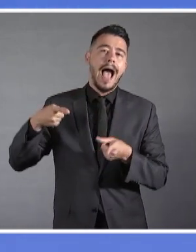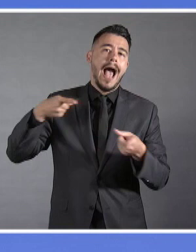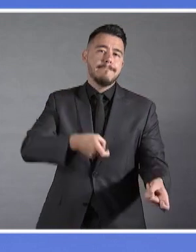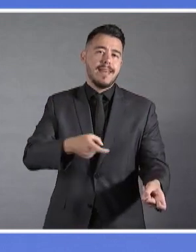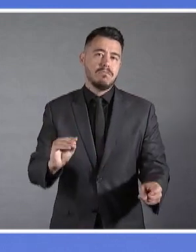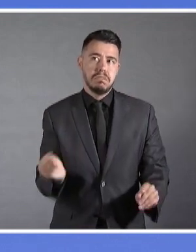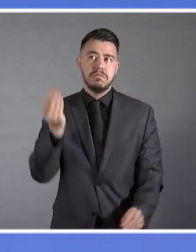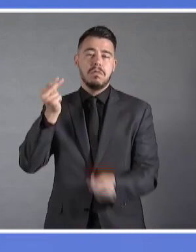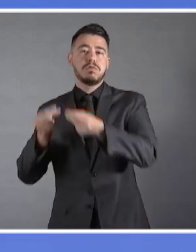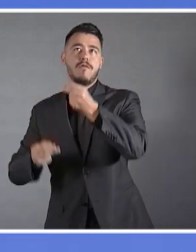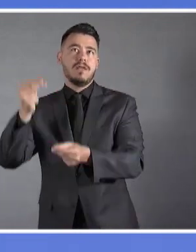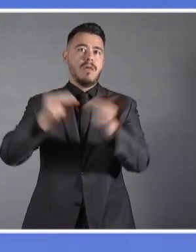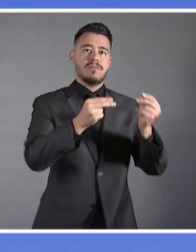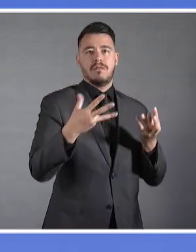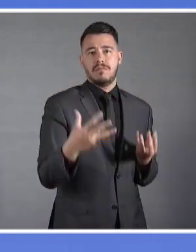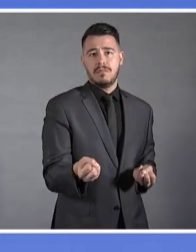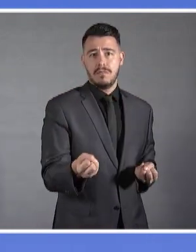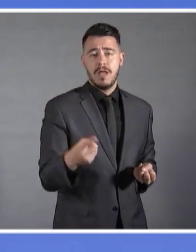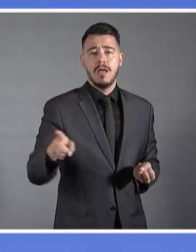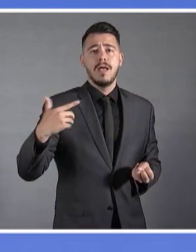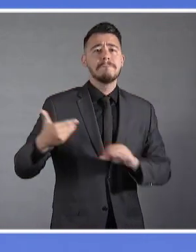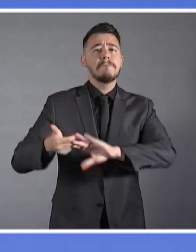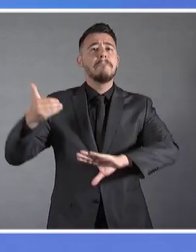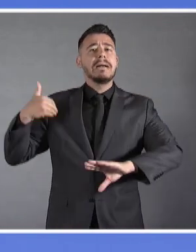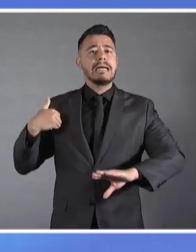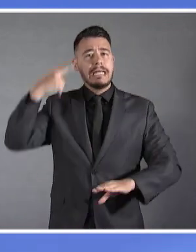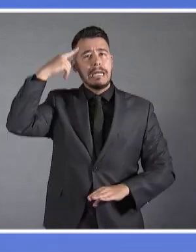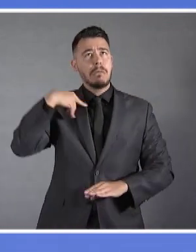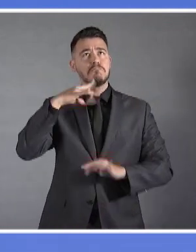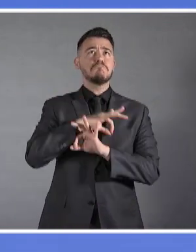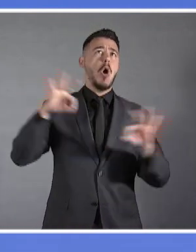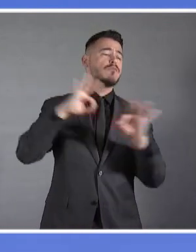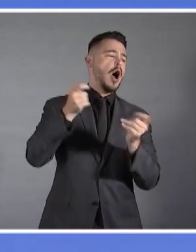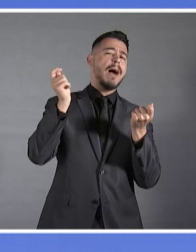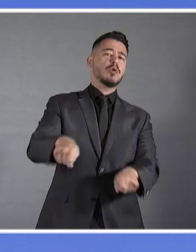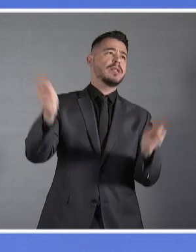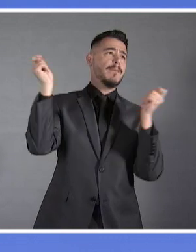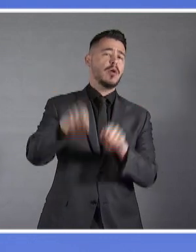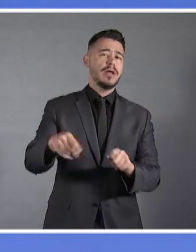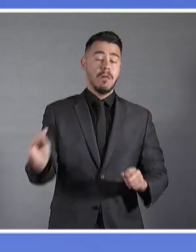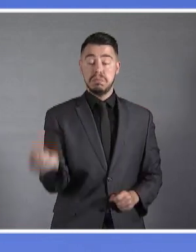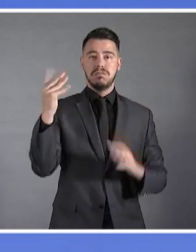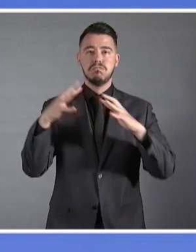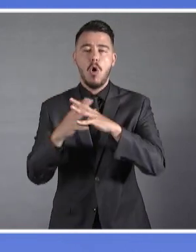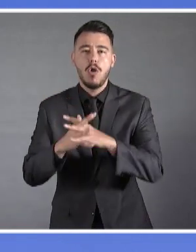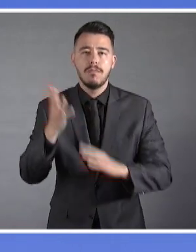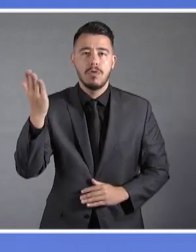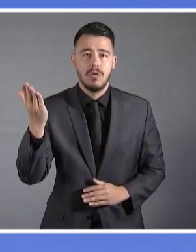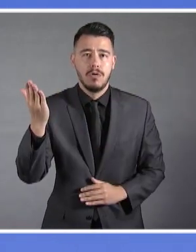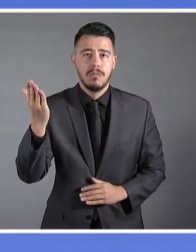φάνταζε αδιανόητο στους καιρούς μας, ο πόλεμος, ακόμα και με το ενδεχόμενο